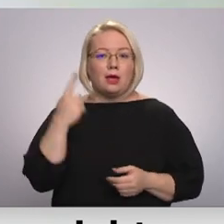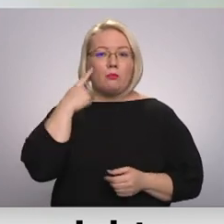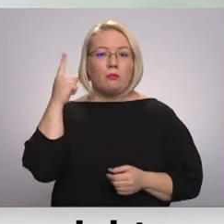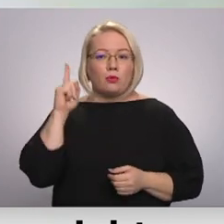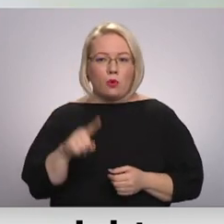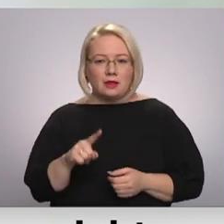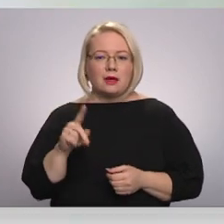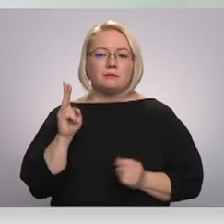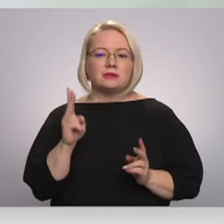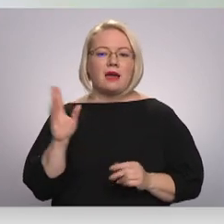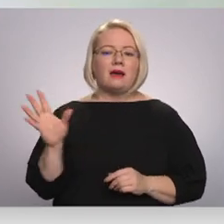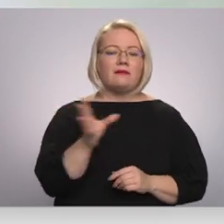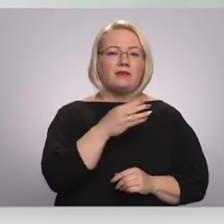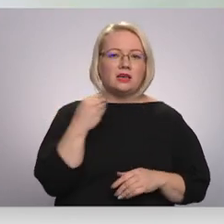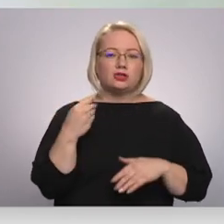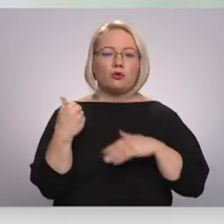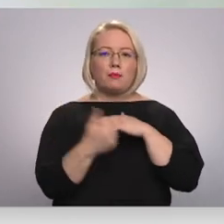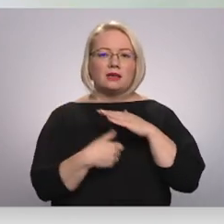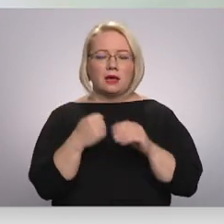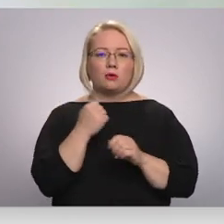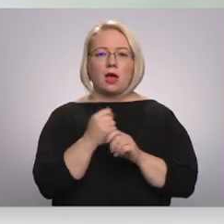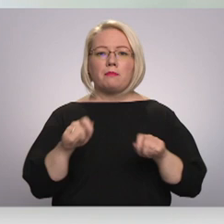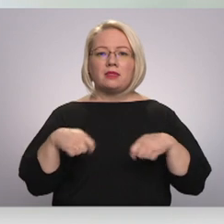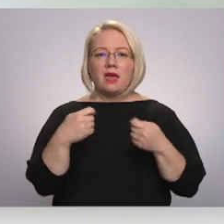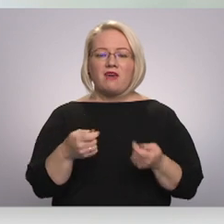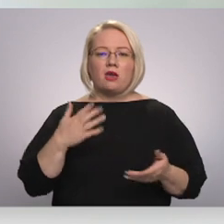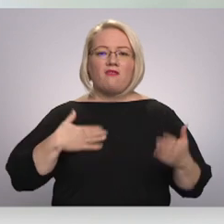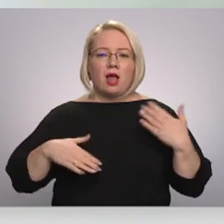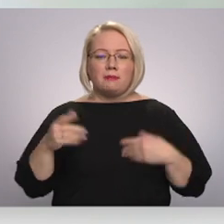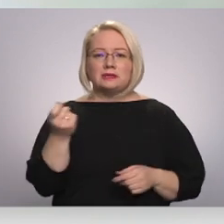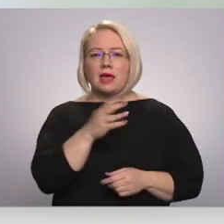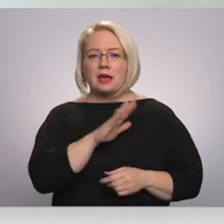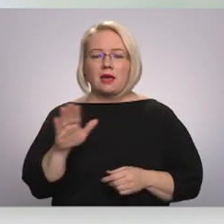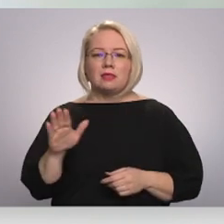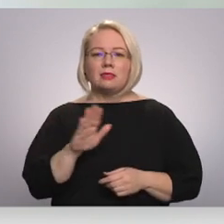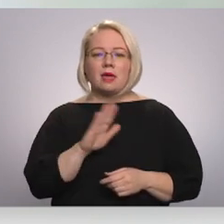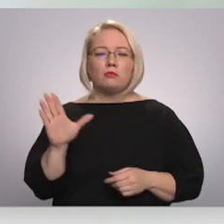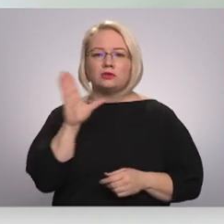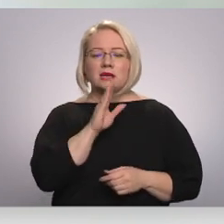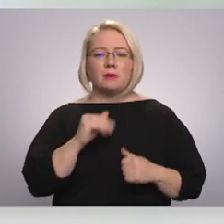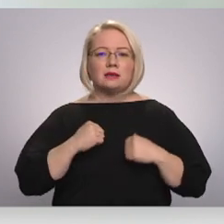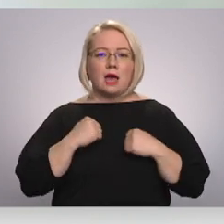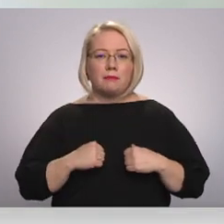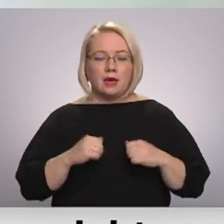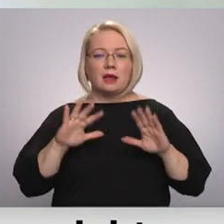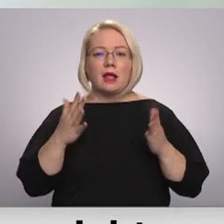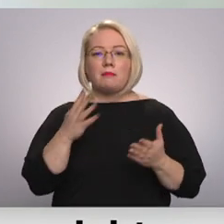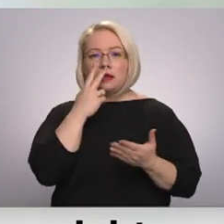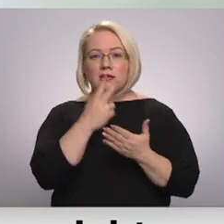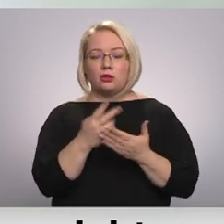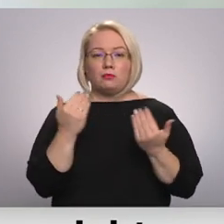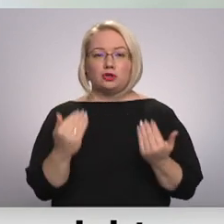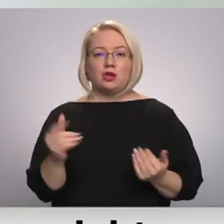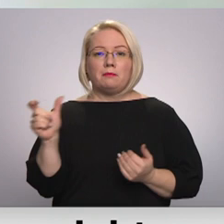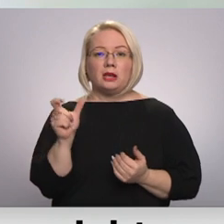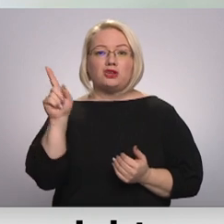visu bezdarbinieku un darba devēju vēlmes nekad nebūs iespējams apmierināt, bet skatoties pēc šī brīz